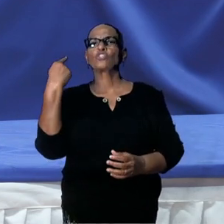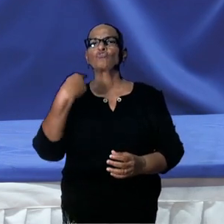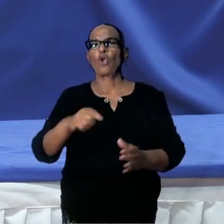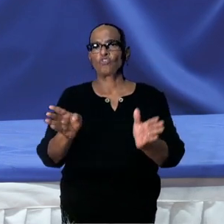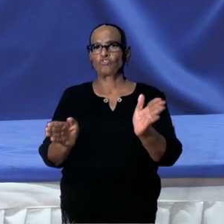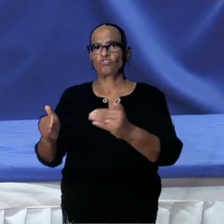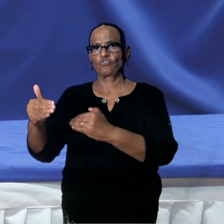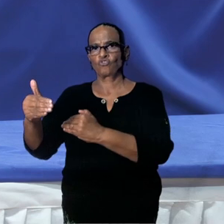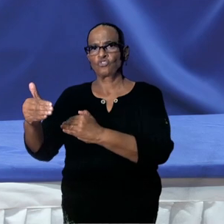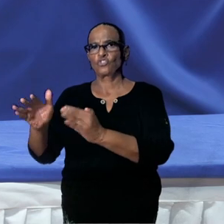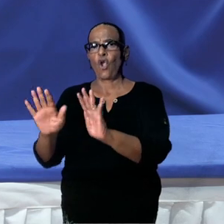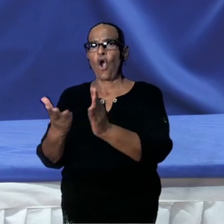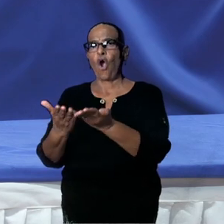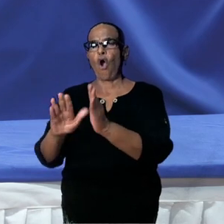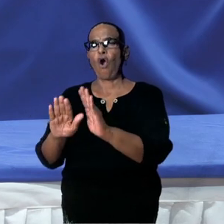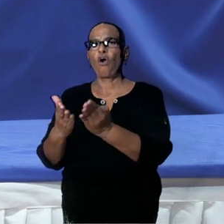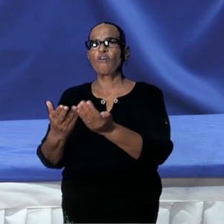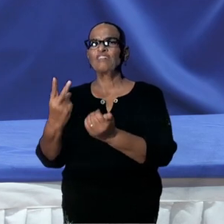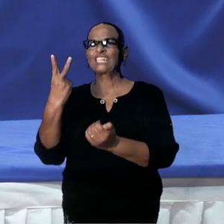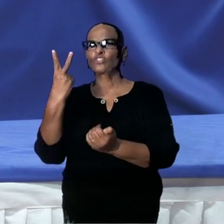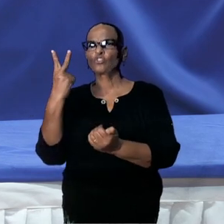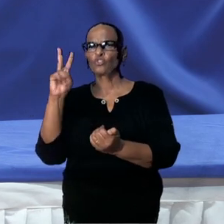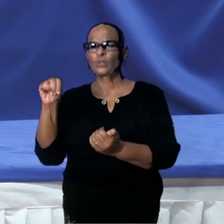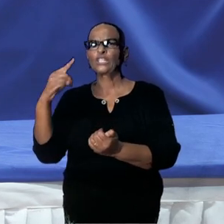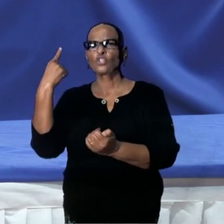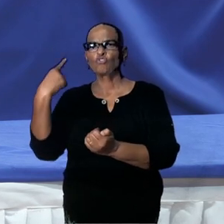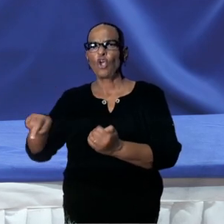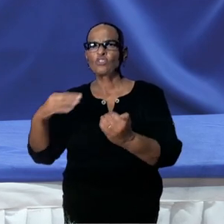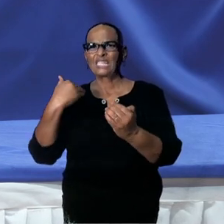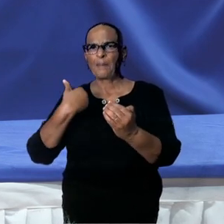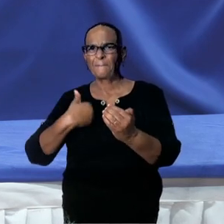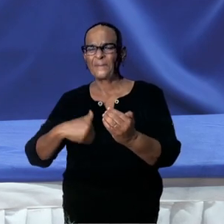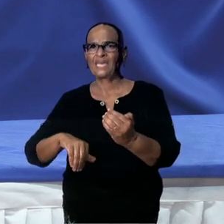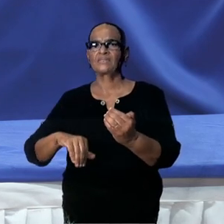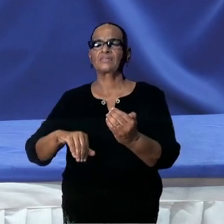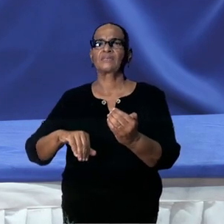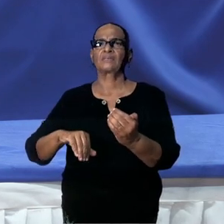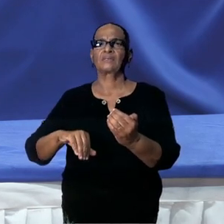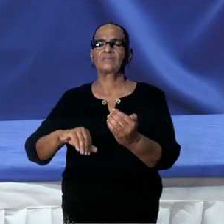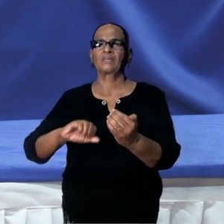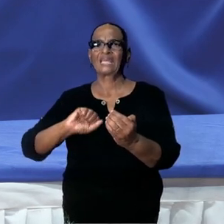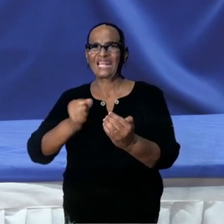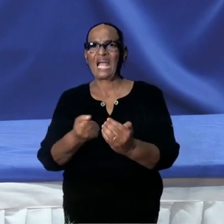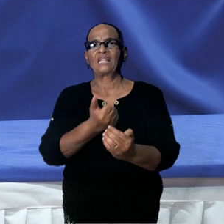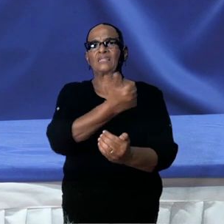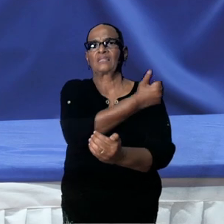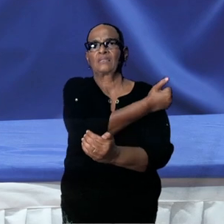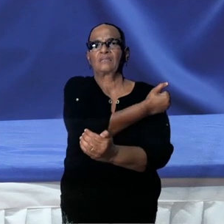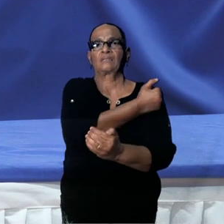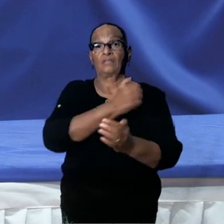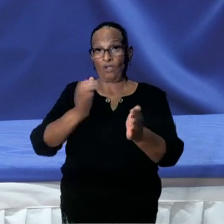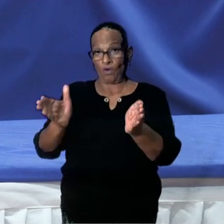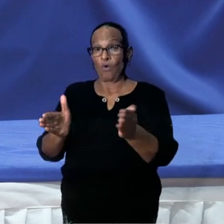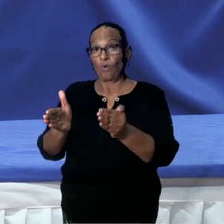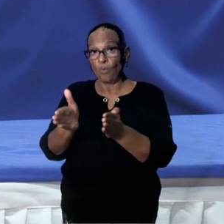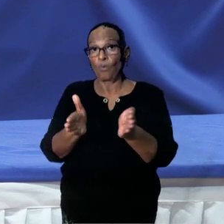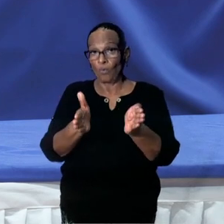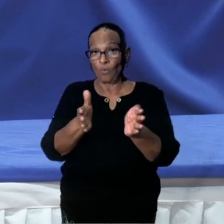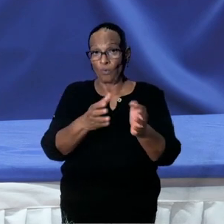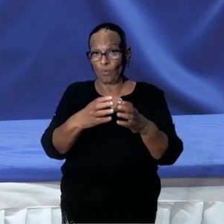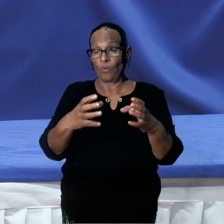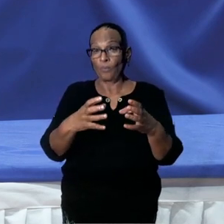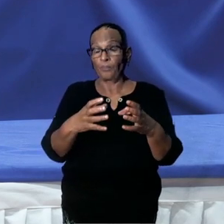komt overeen met 20.000 personen. En in die groep gaan we